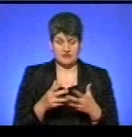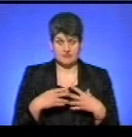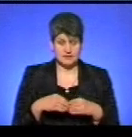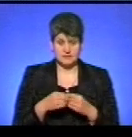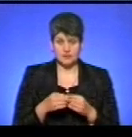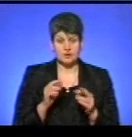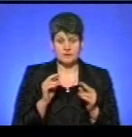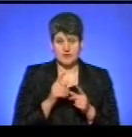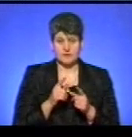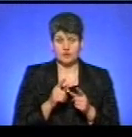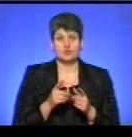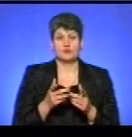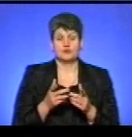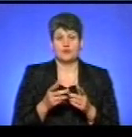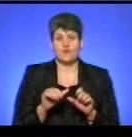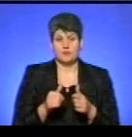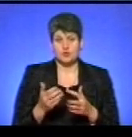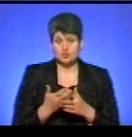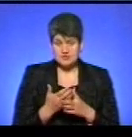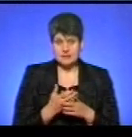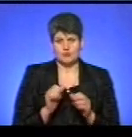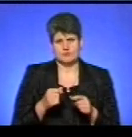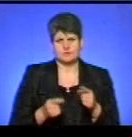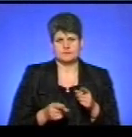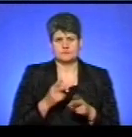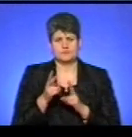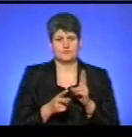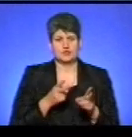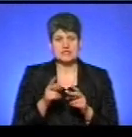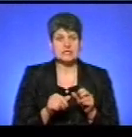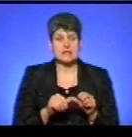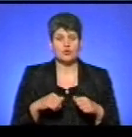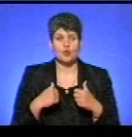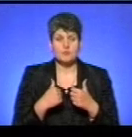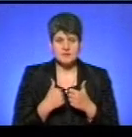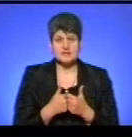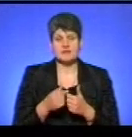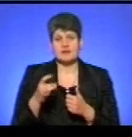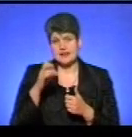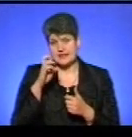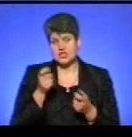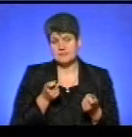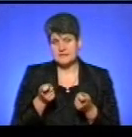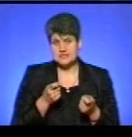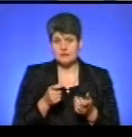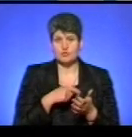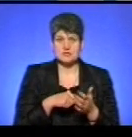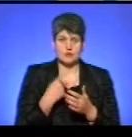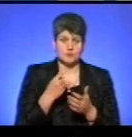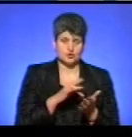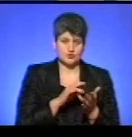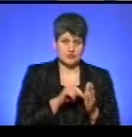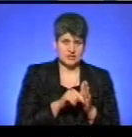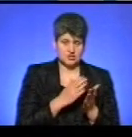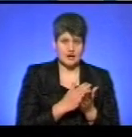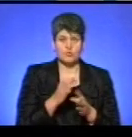неправомірної відмови субсидії, що можна було оскаржити, чи до комісії, яка при райдержадміністрації, чи містах обласного значення, чи